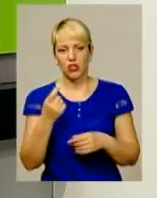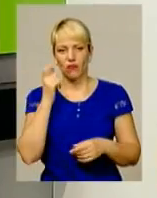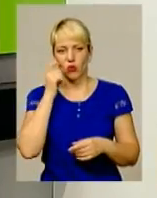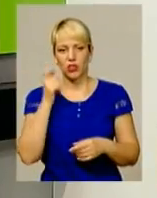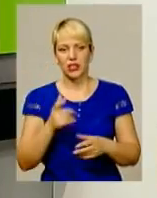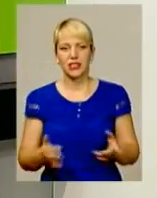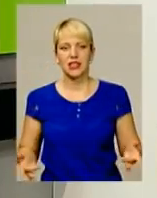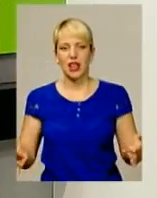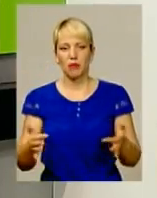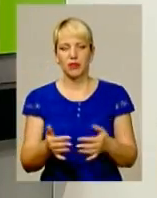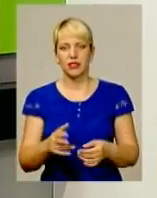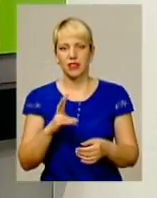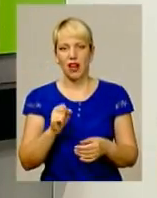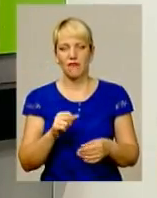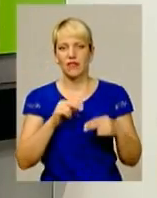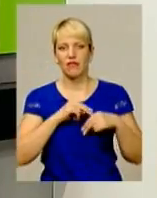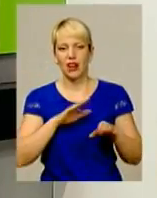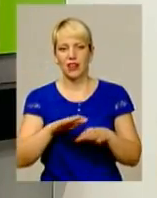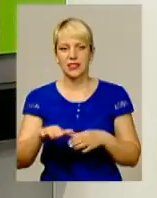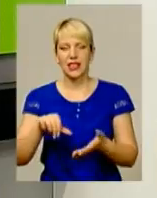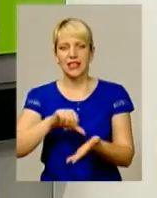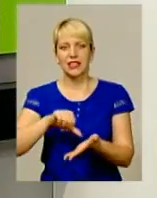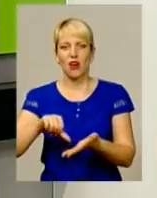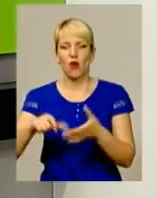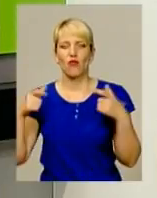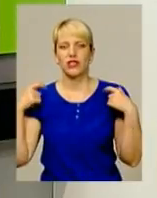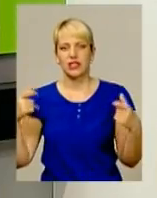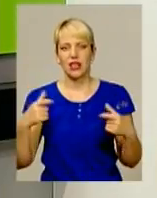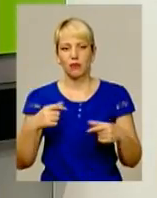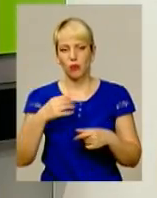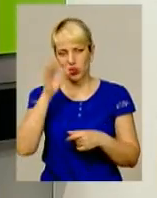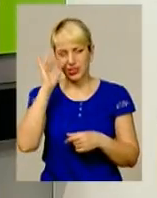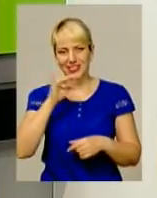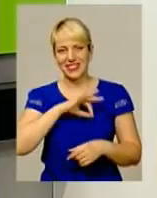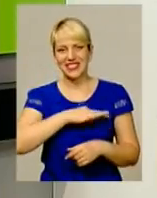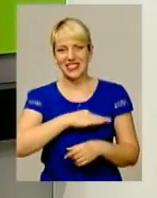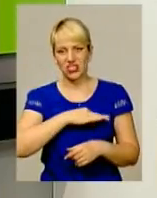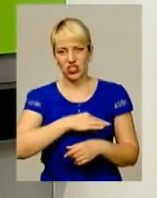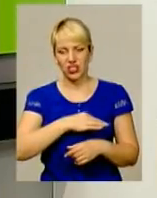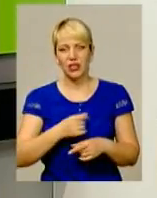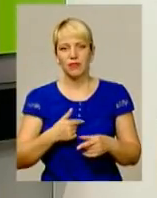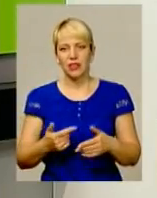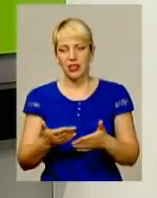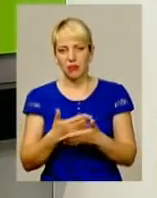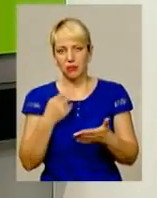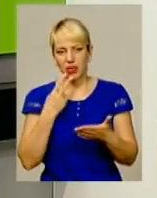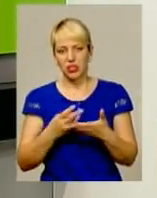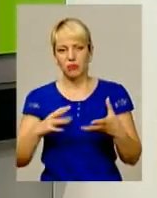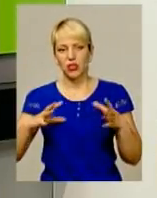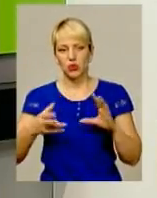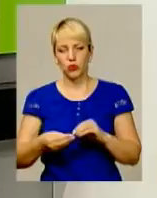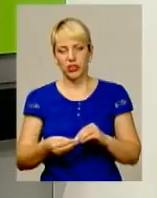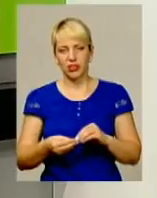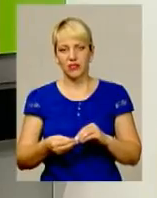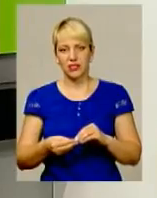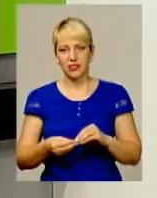набір на вакансії дільничних офіцерів поліції та слідчих. Таким чином ми бачимо результативність